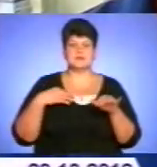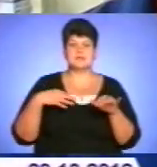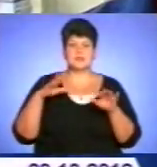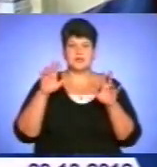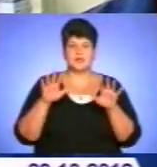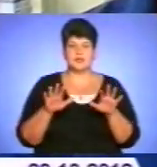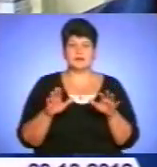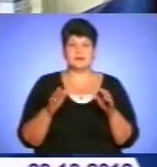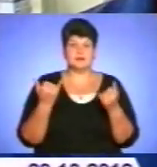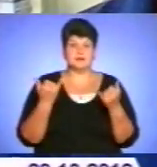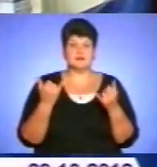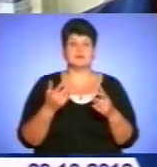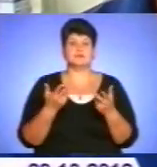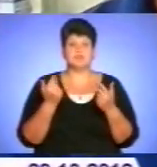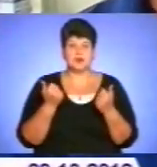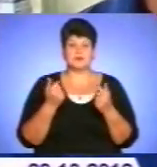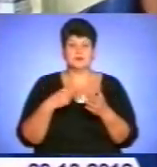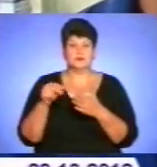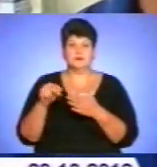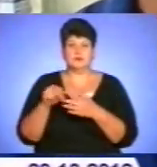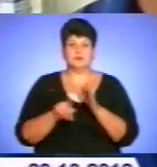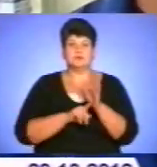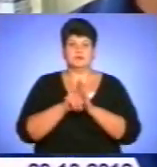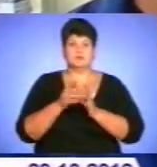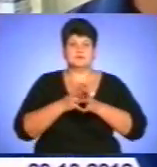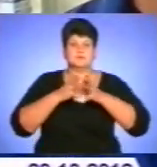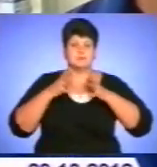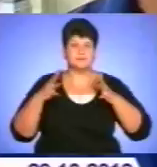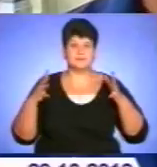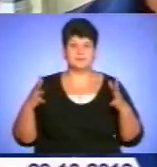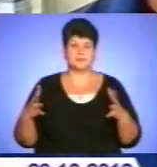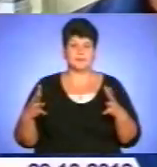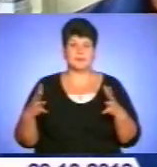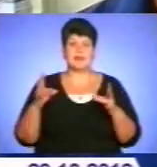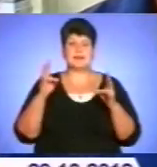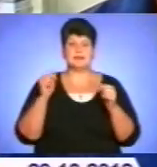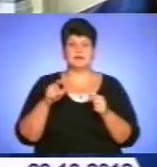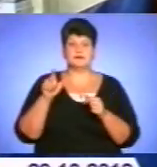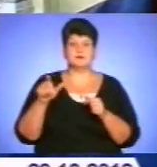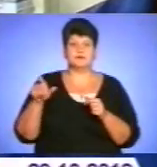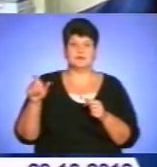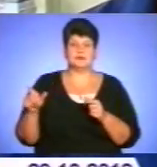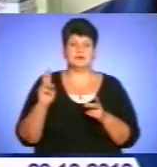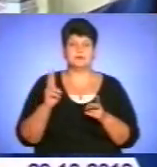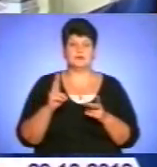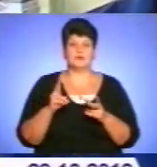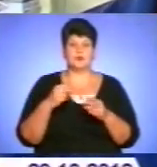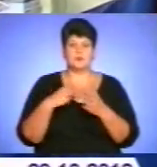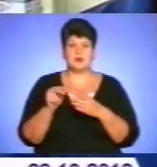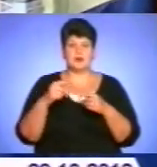звичайно, ажіотаж піднявся, скажімо, збільшився на покупців саме автошини.